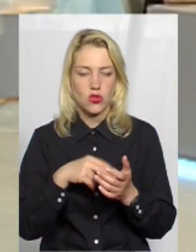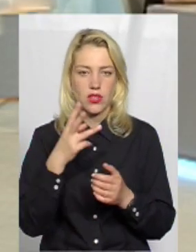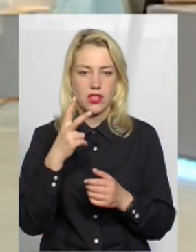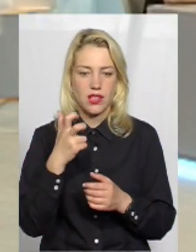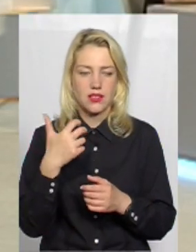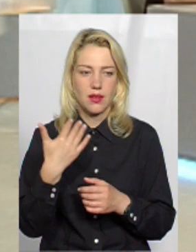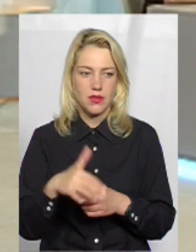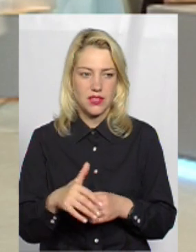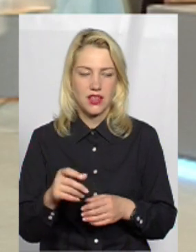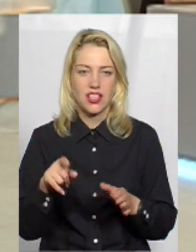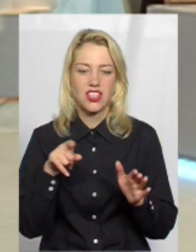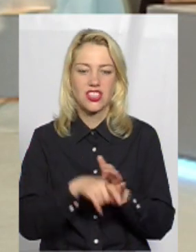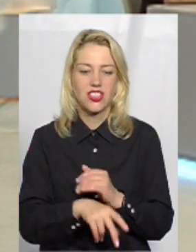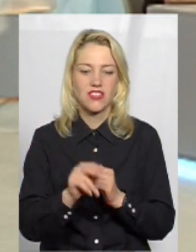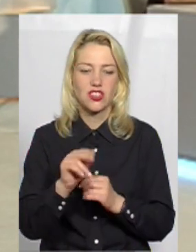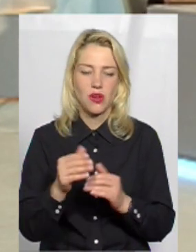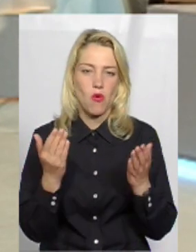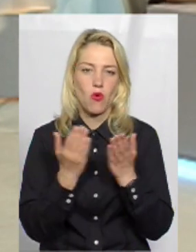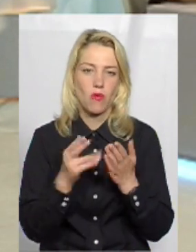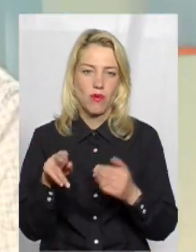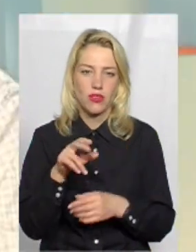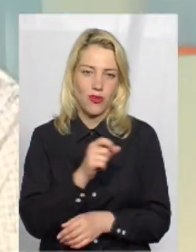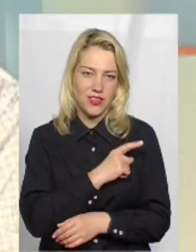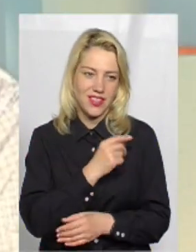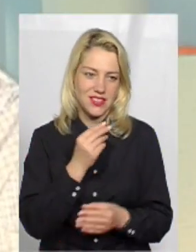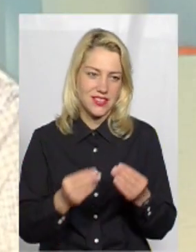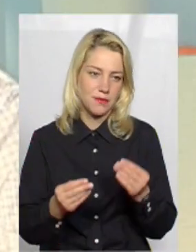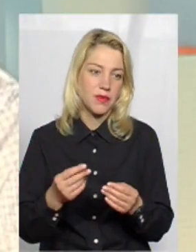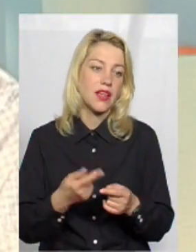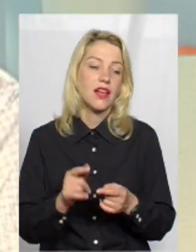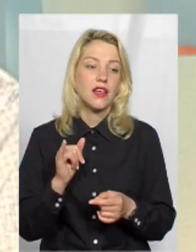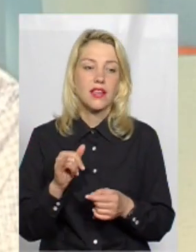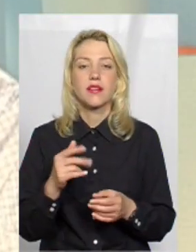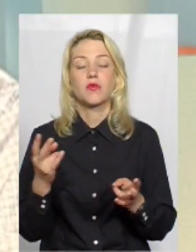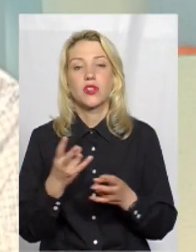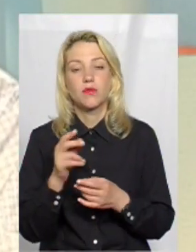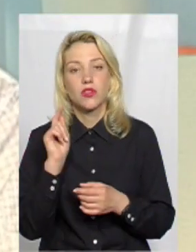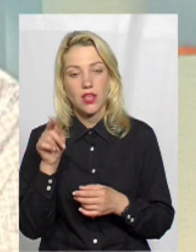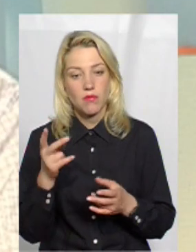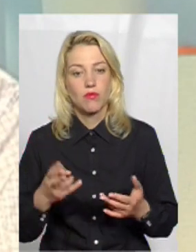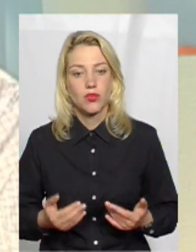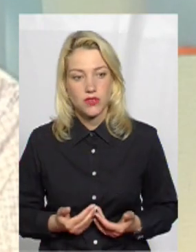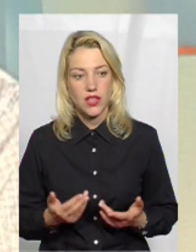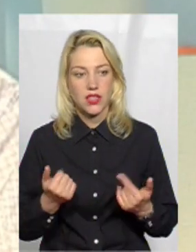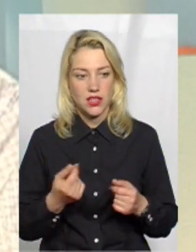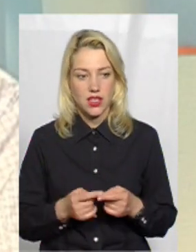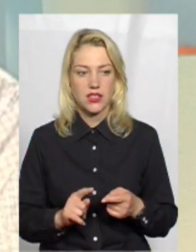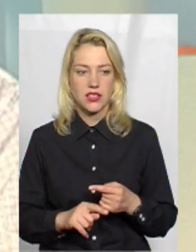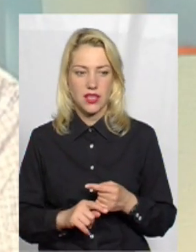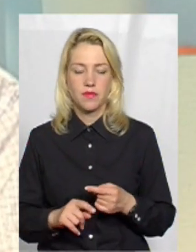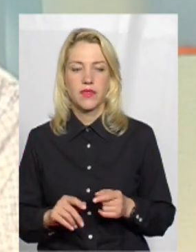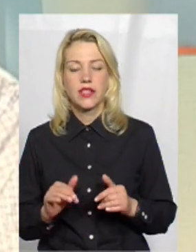потрібні гроші на те, аби там уже якось проживати, ну, звісно, це теж все